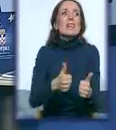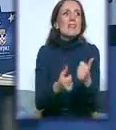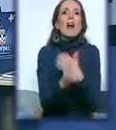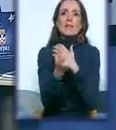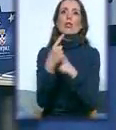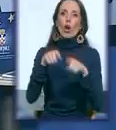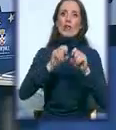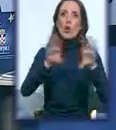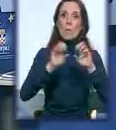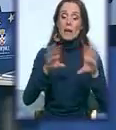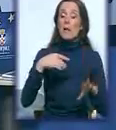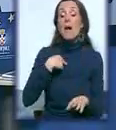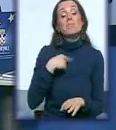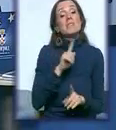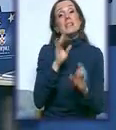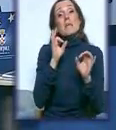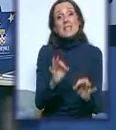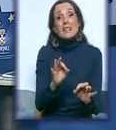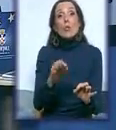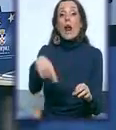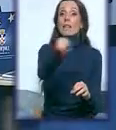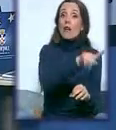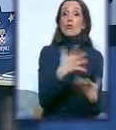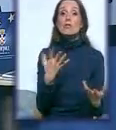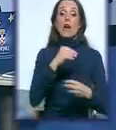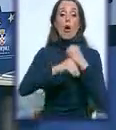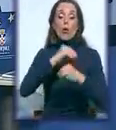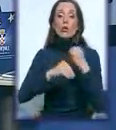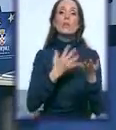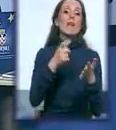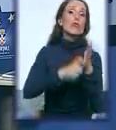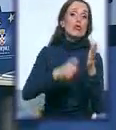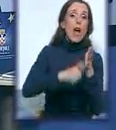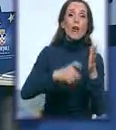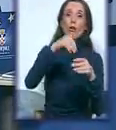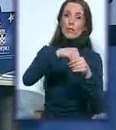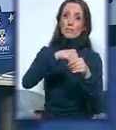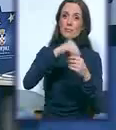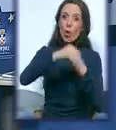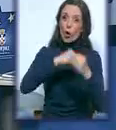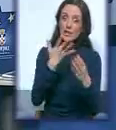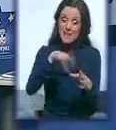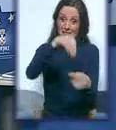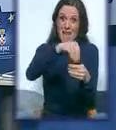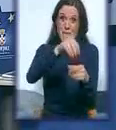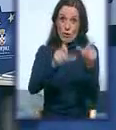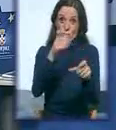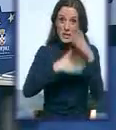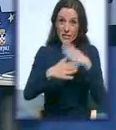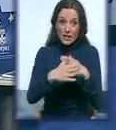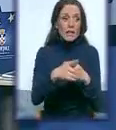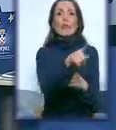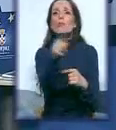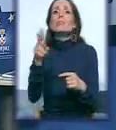Nisam baš sigurna da li ćete svi kao roditelji, članovi, porodica, gdje postoje osobe sa invaliditetom, oni koji vode ovakve